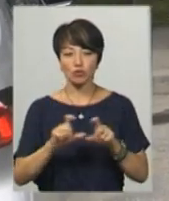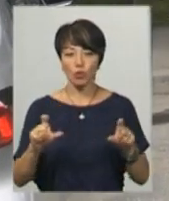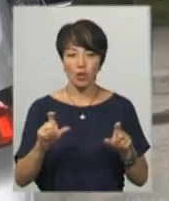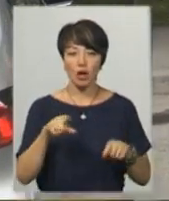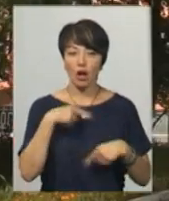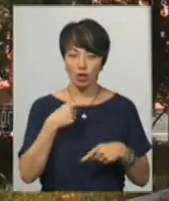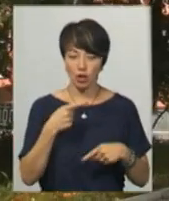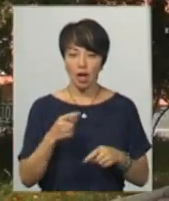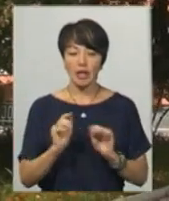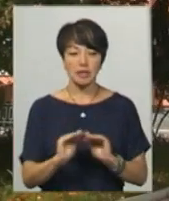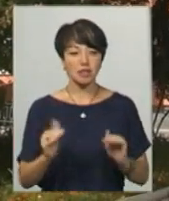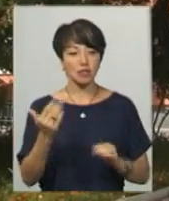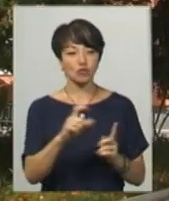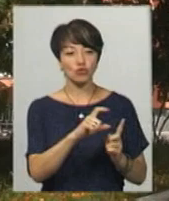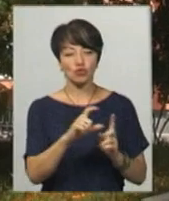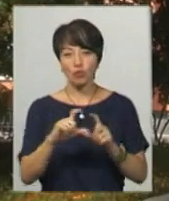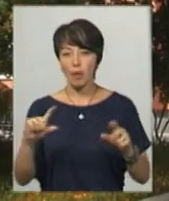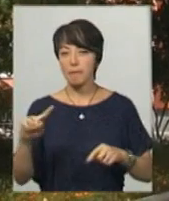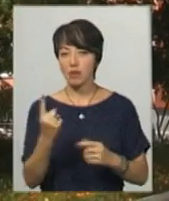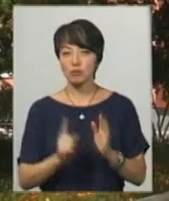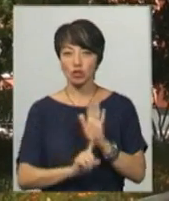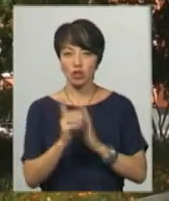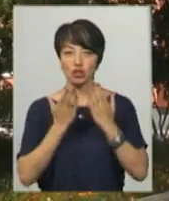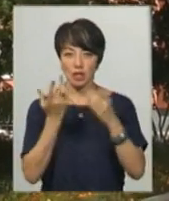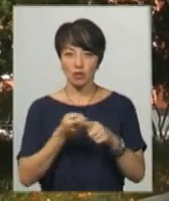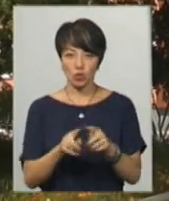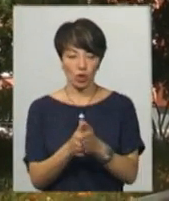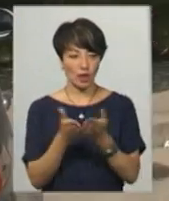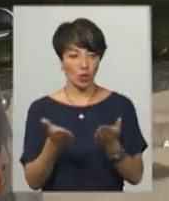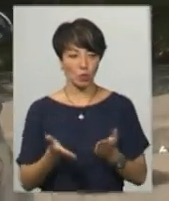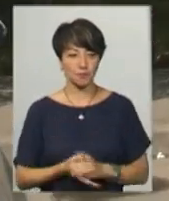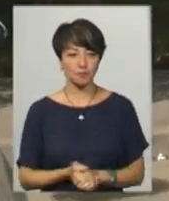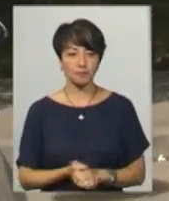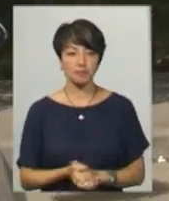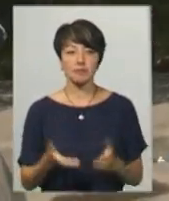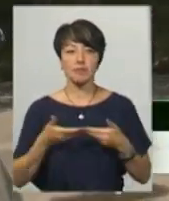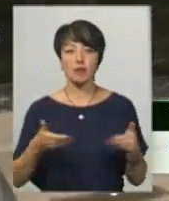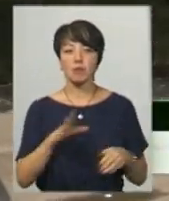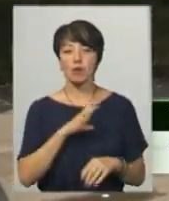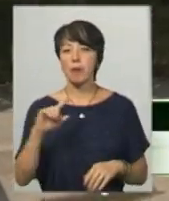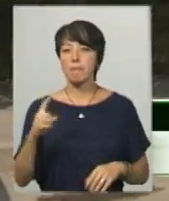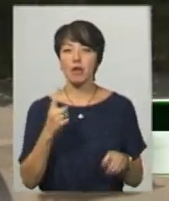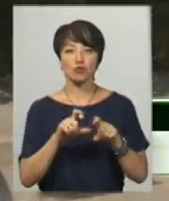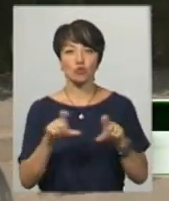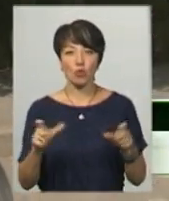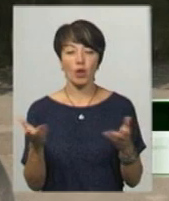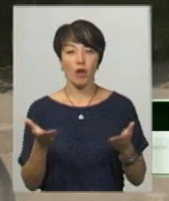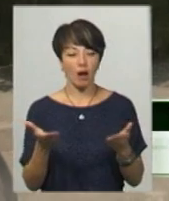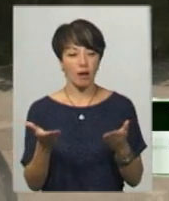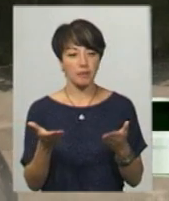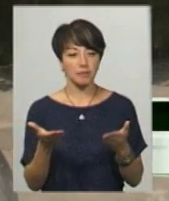Скрижевська каже, учні її школи першими почали читати цю книгу. «Ми були, напевно, першою школою, яка